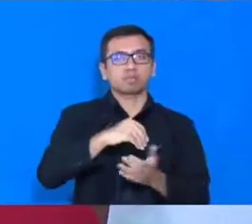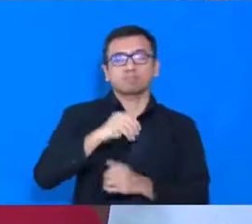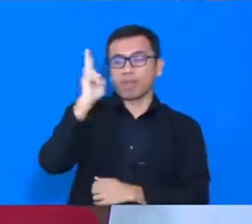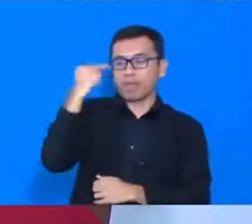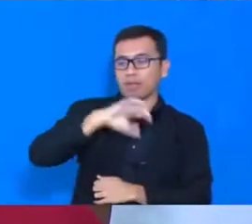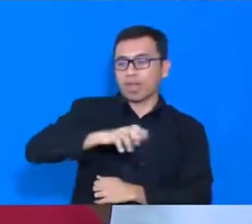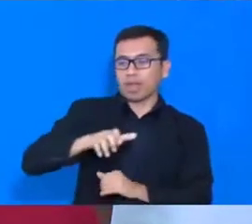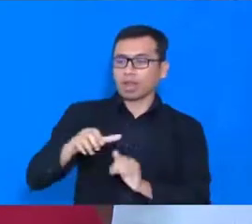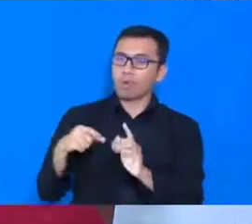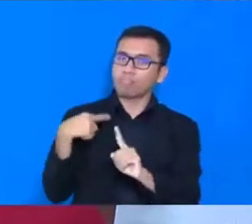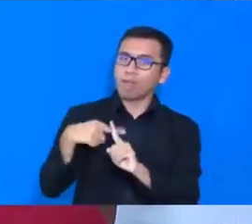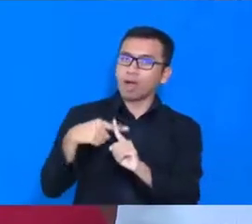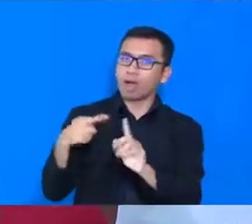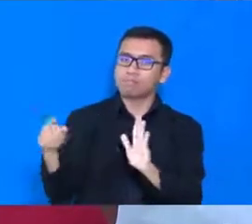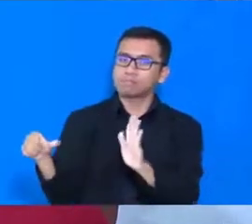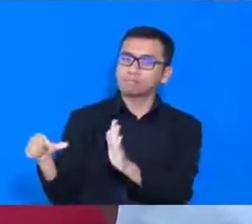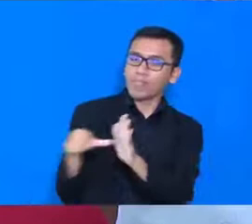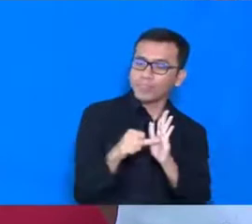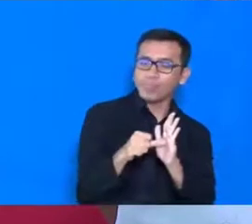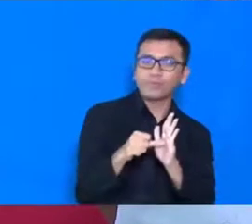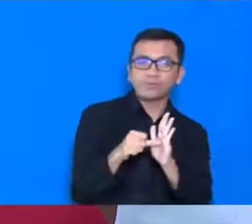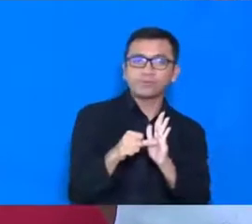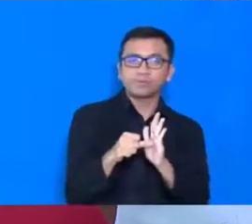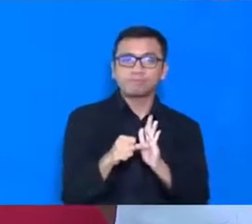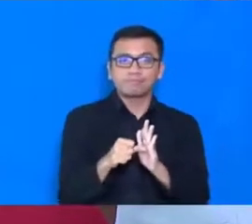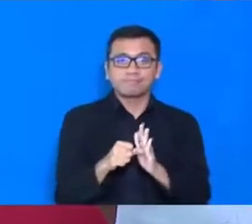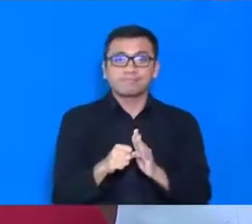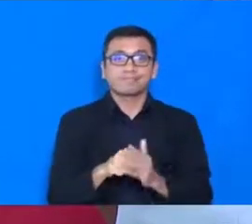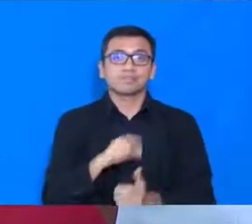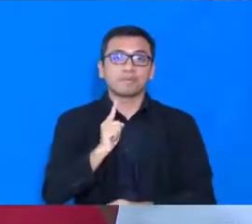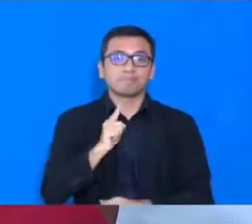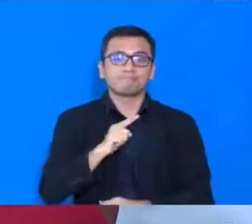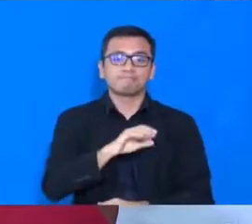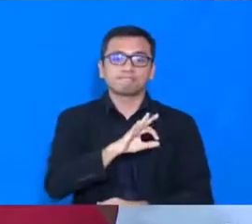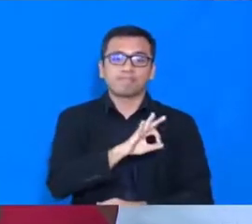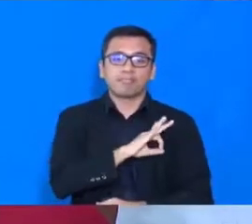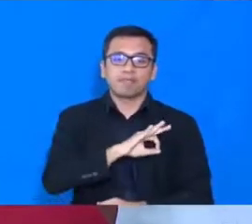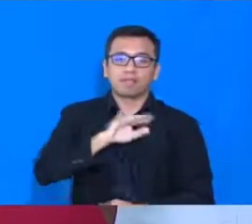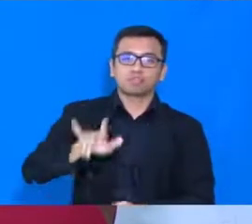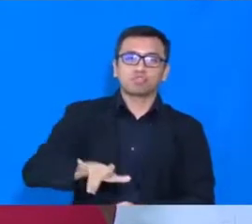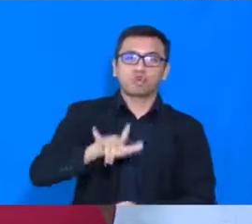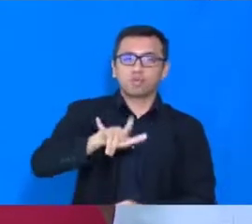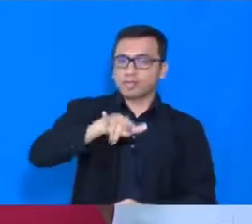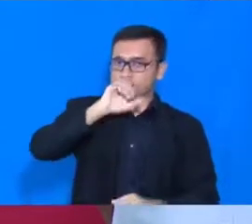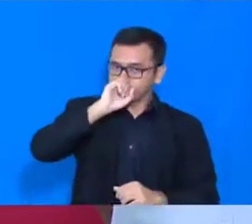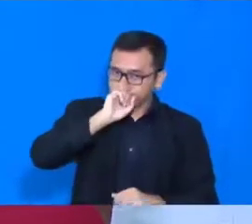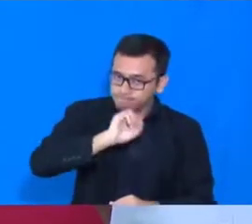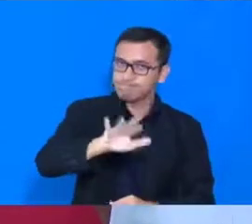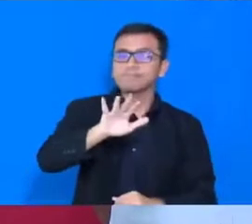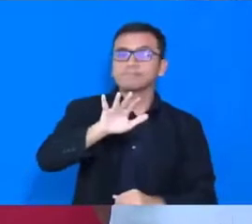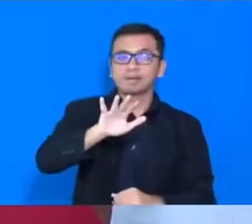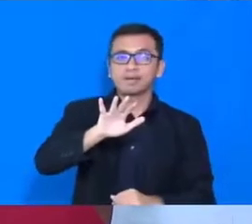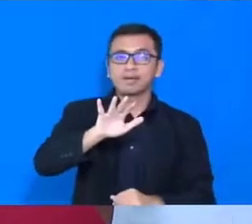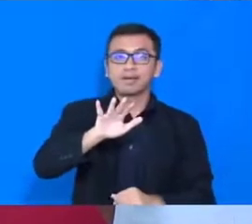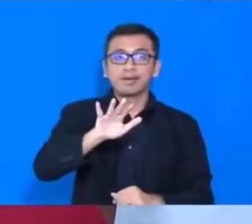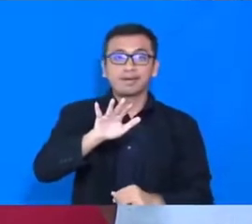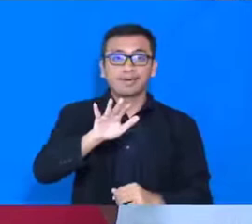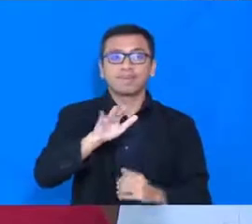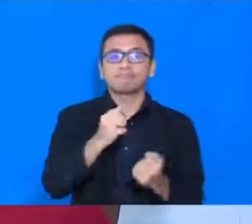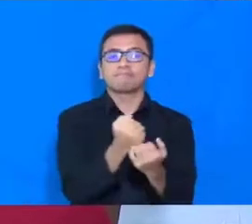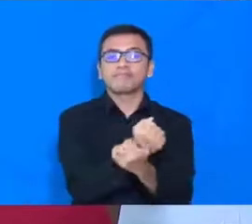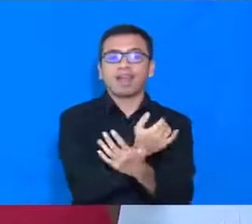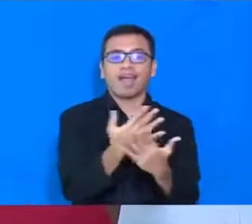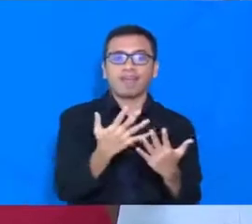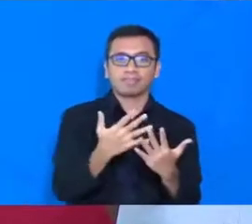sesuai dengan arahan presiden, yang terakhir kepada kami semua, agar bisa benar-benar memastikan, bahwa warga, di